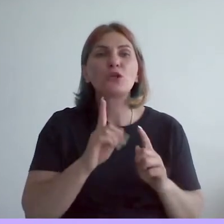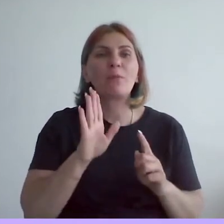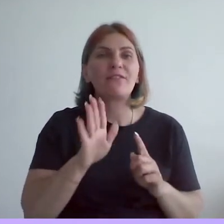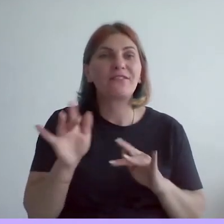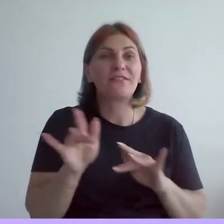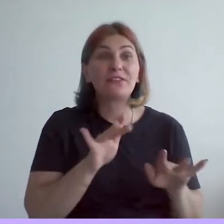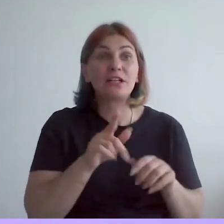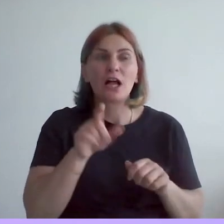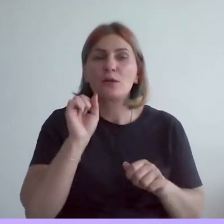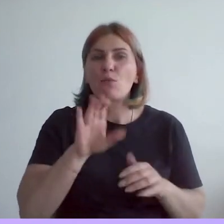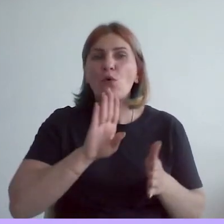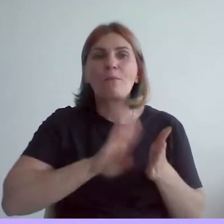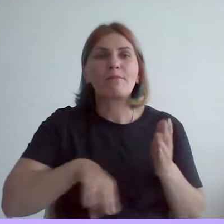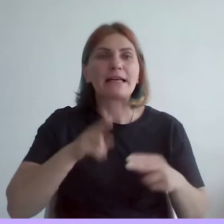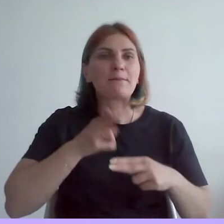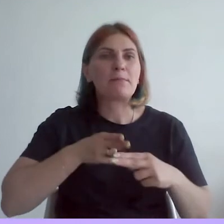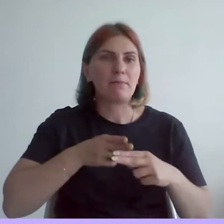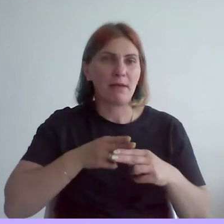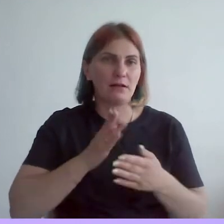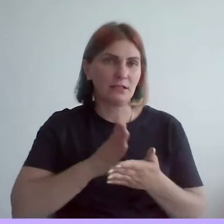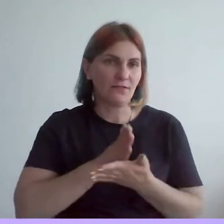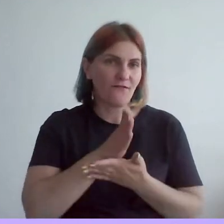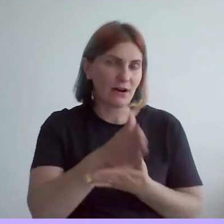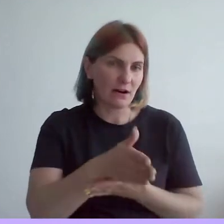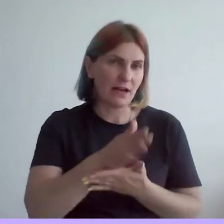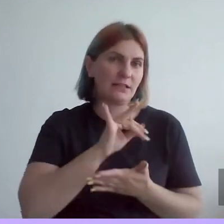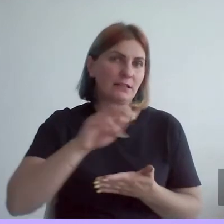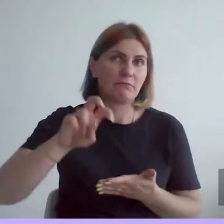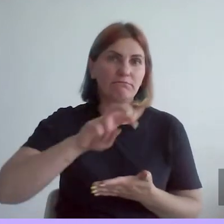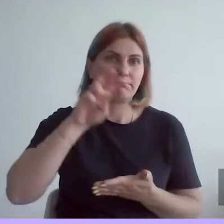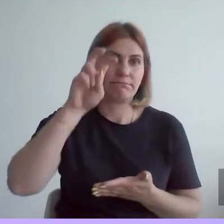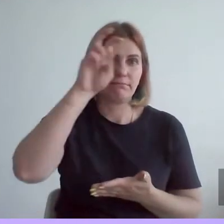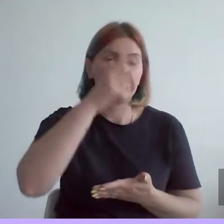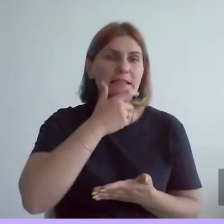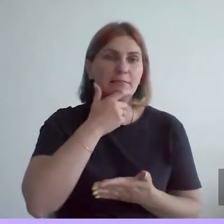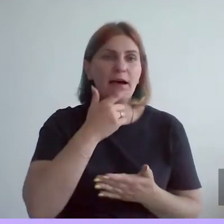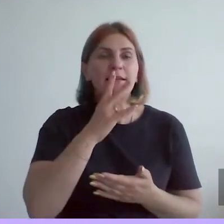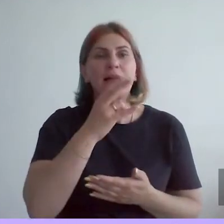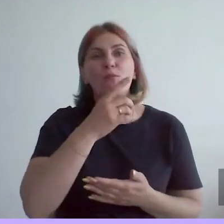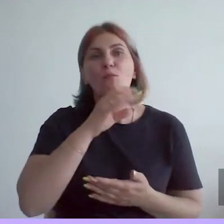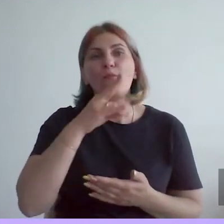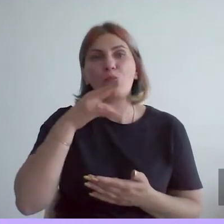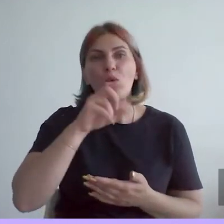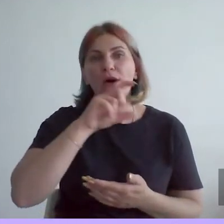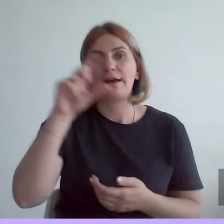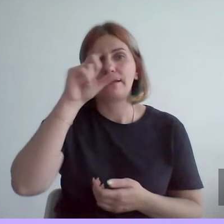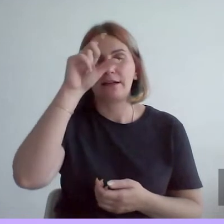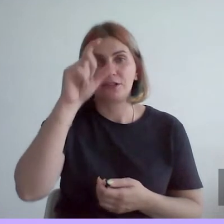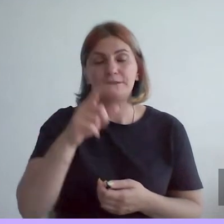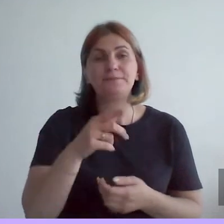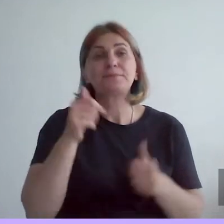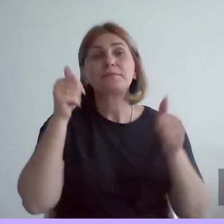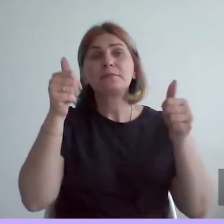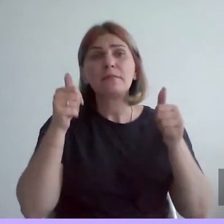беспрепятственно заходить в музей и перемещаться между этажами экспозиции. Также экспозиции, ряд картин